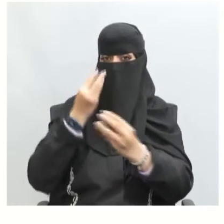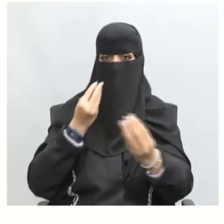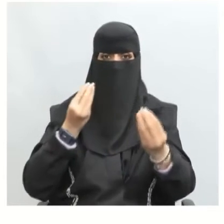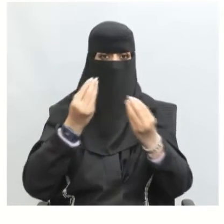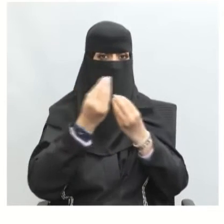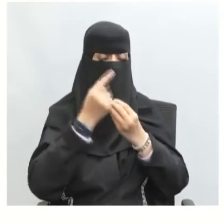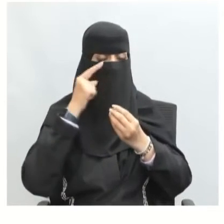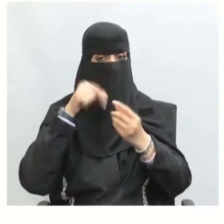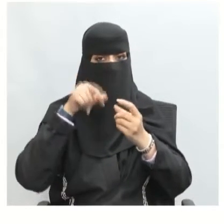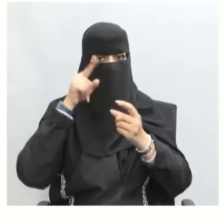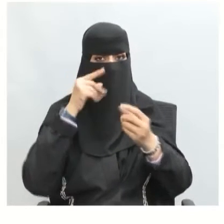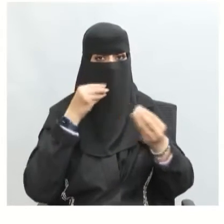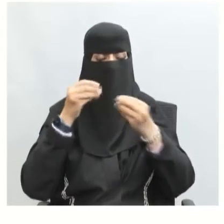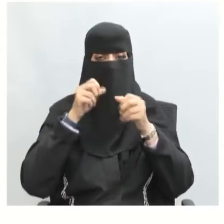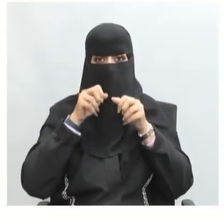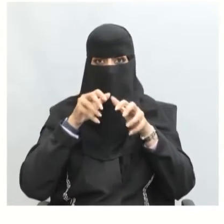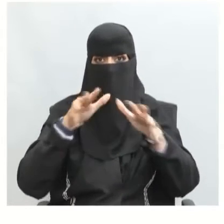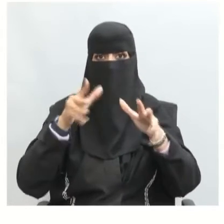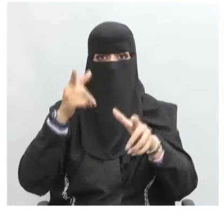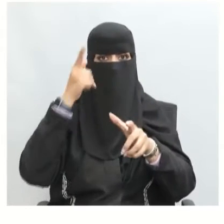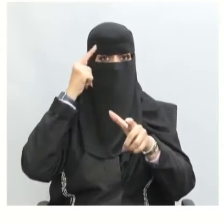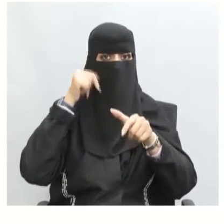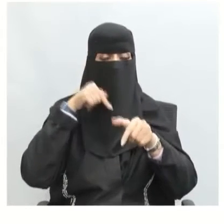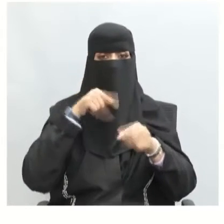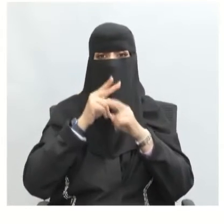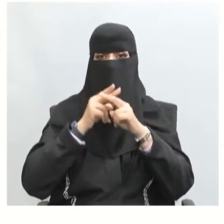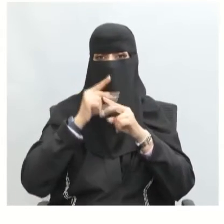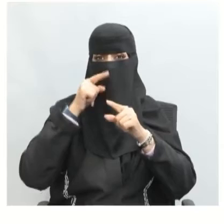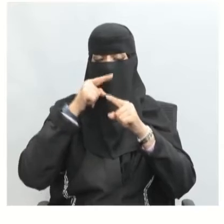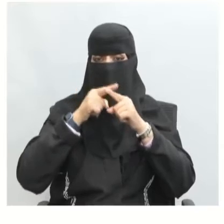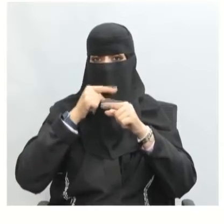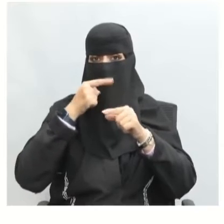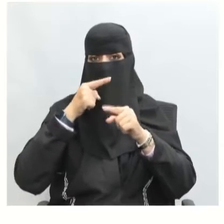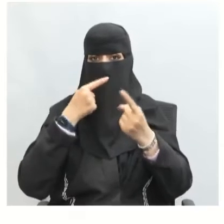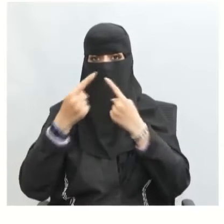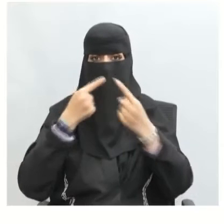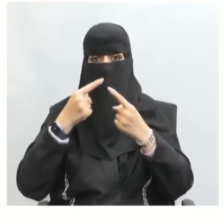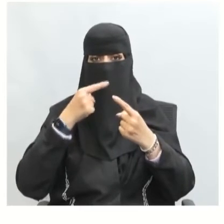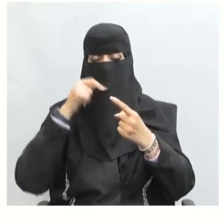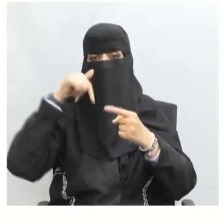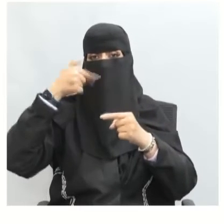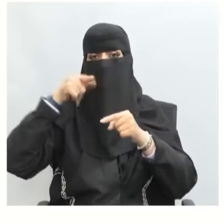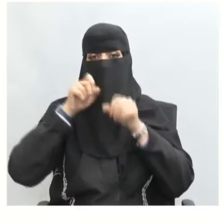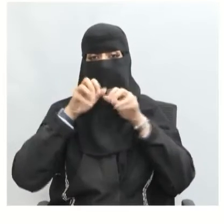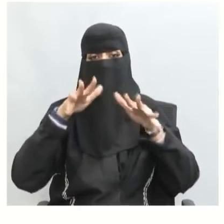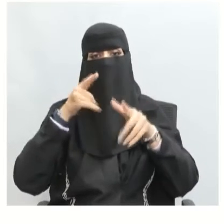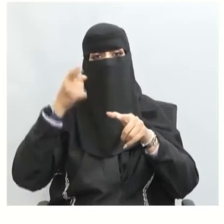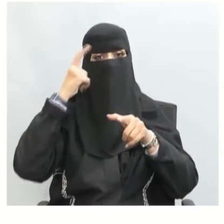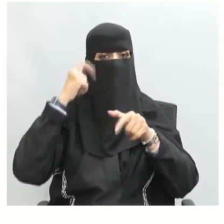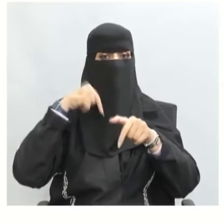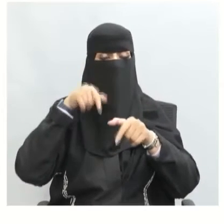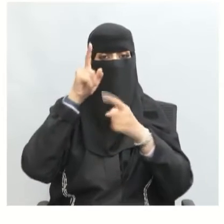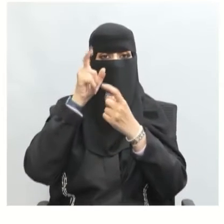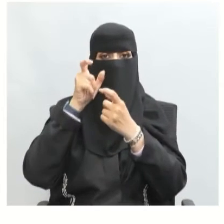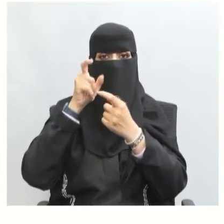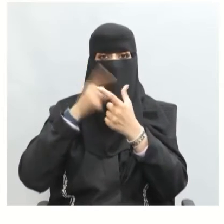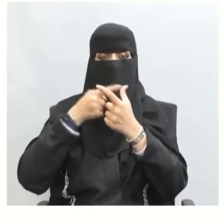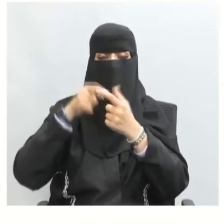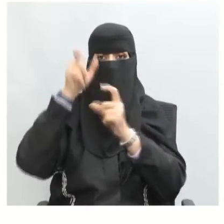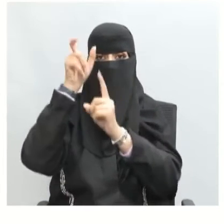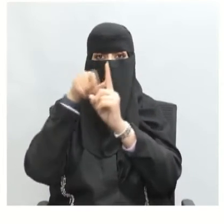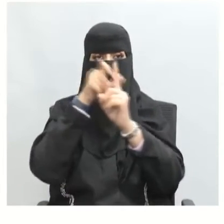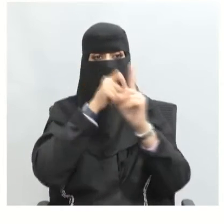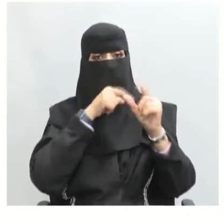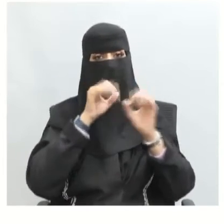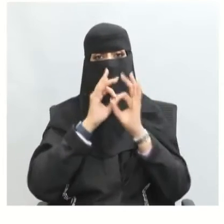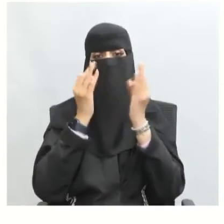للآراء وعندما ننشر الوعي بهذا الحوار وأيضا نشر المعرفة بين أفراد المجتمع فبذلك